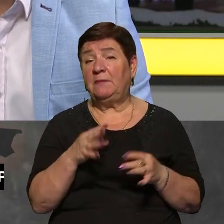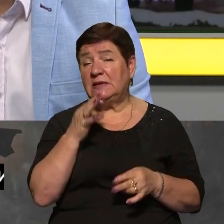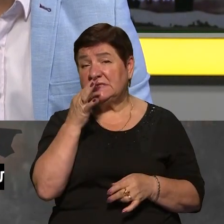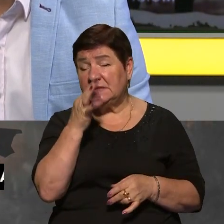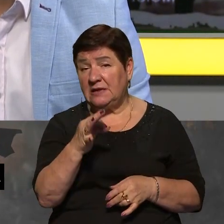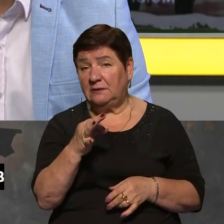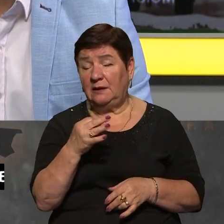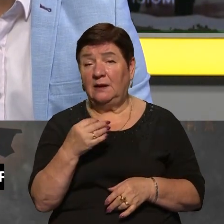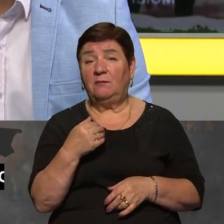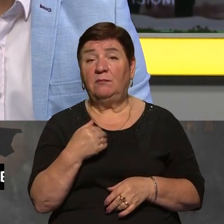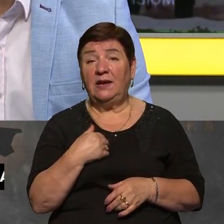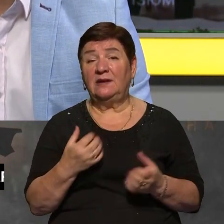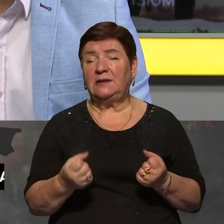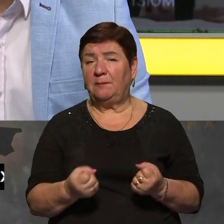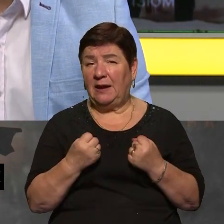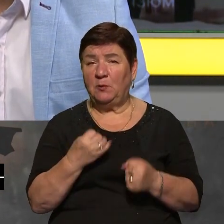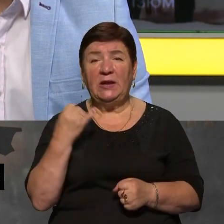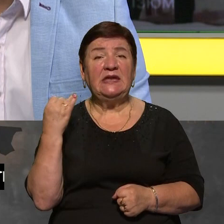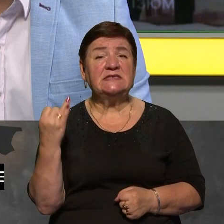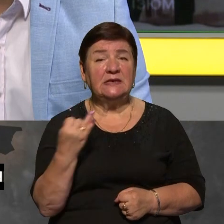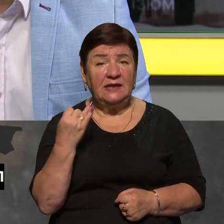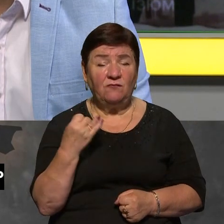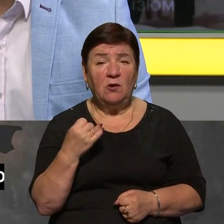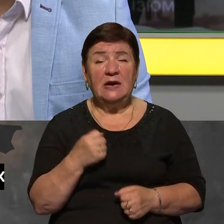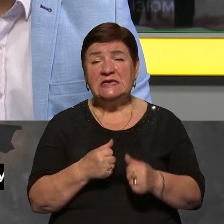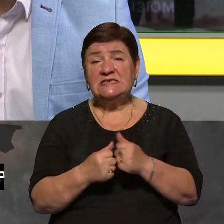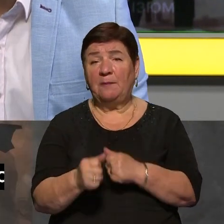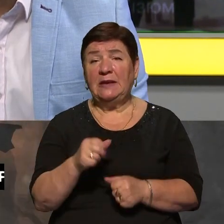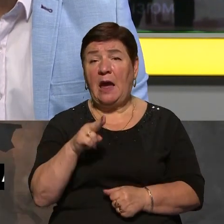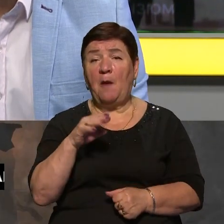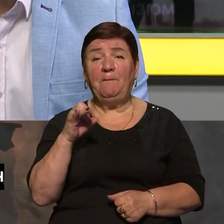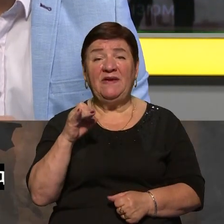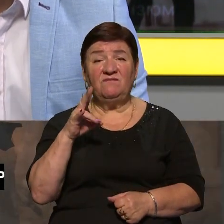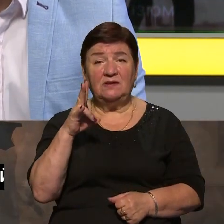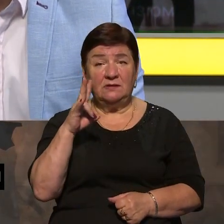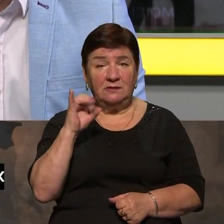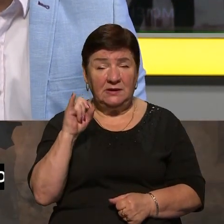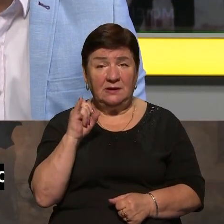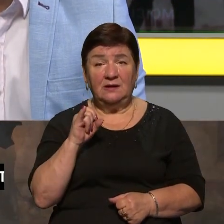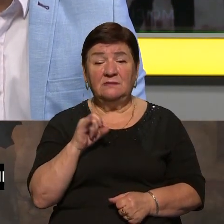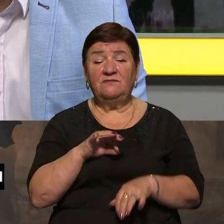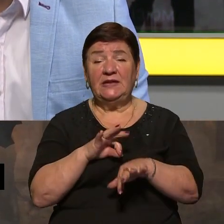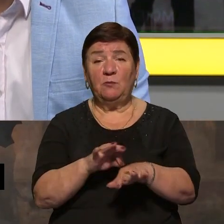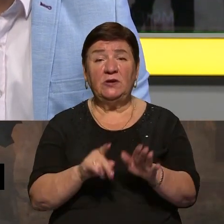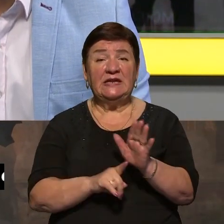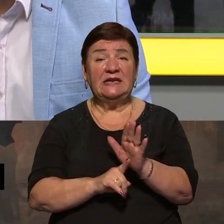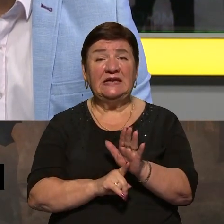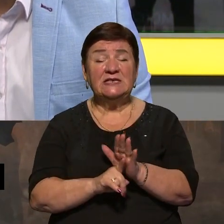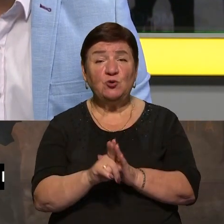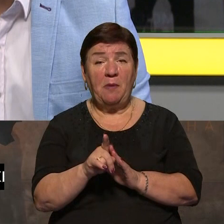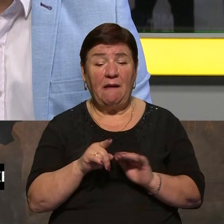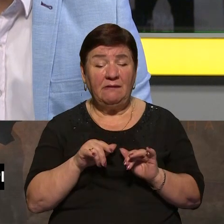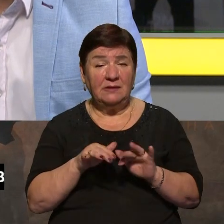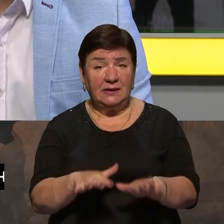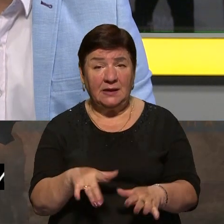ми втримаємо ініціативу саме на півдні, де ведемо наші наступальні дії. І головне, ми